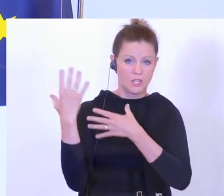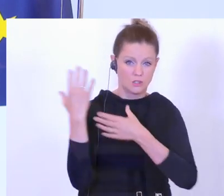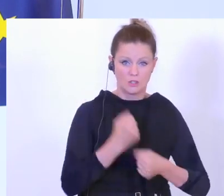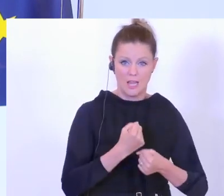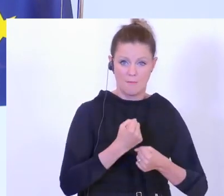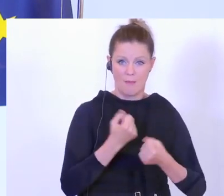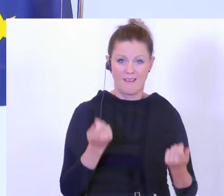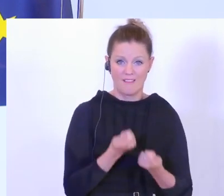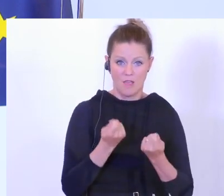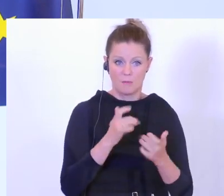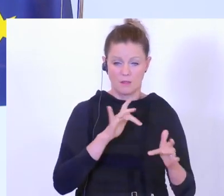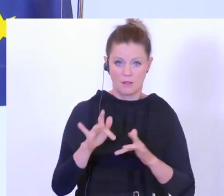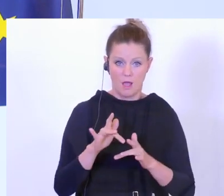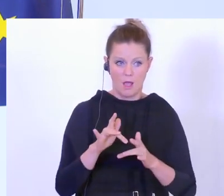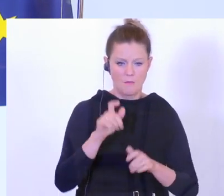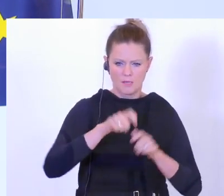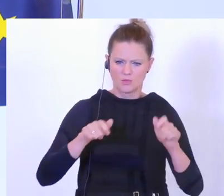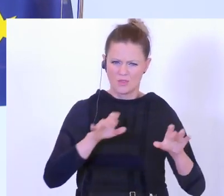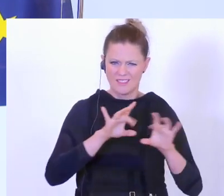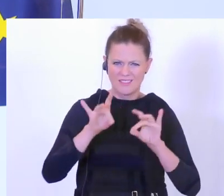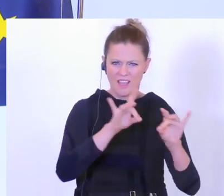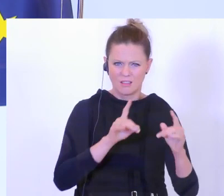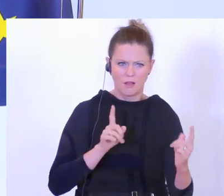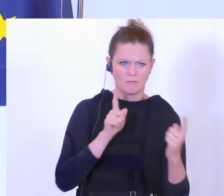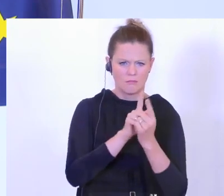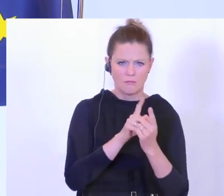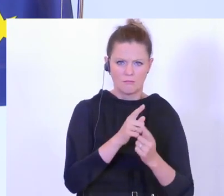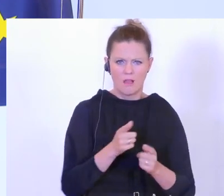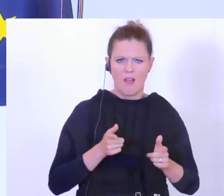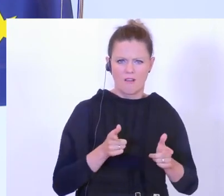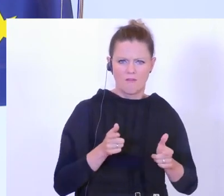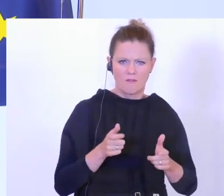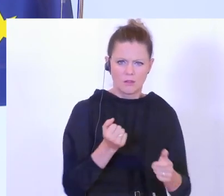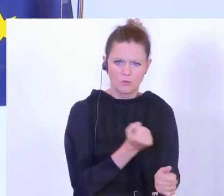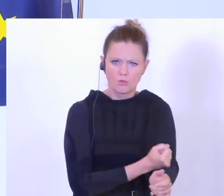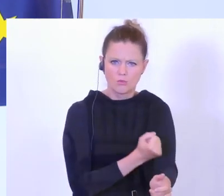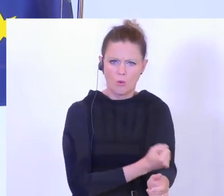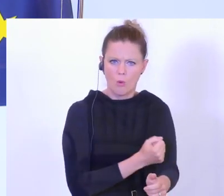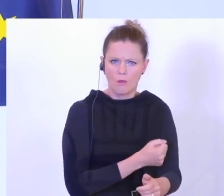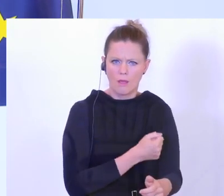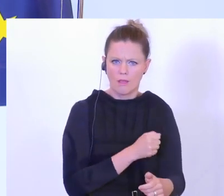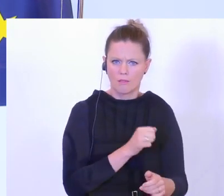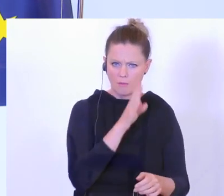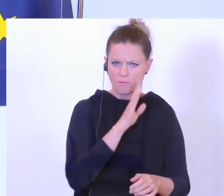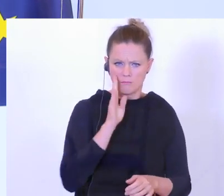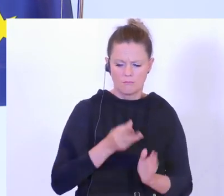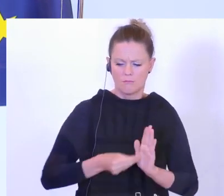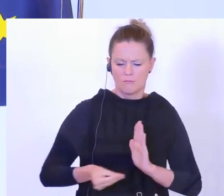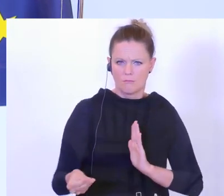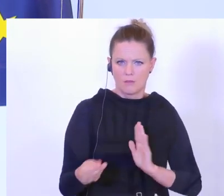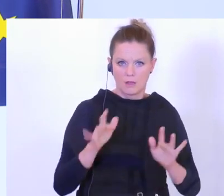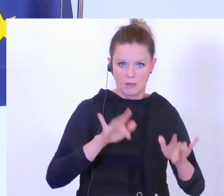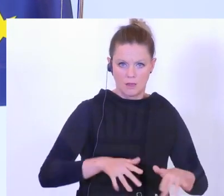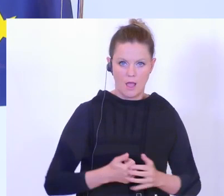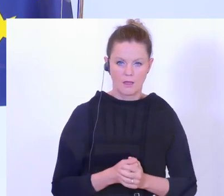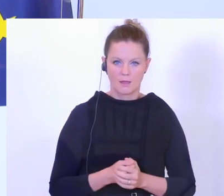angetroffen auf Täterseite, die mit Waffen und Drogenschmuggel zu tun hatten. Heute haben wir die